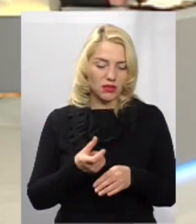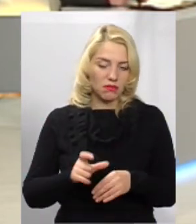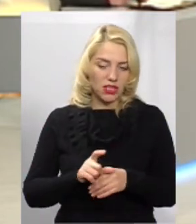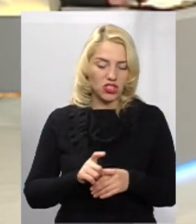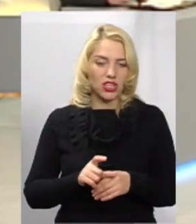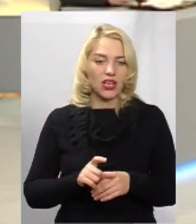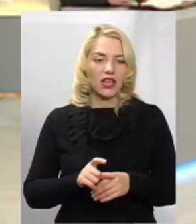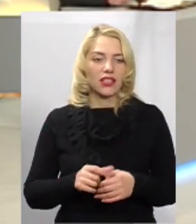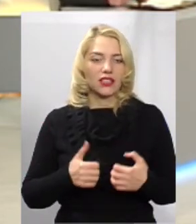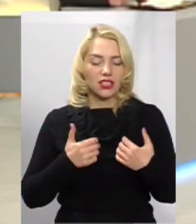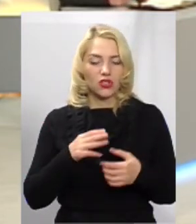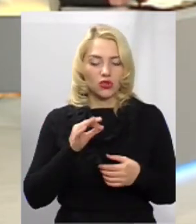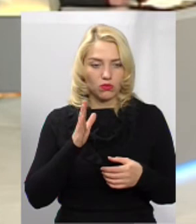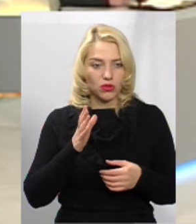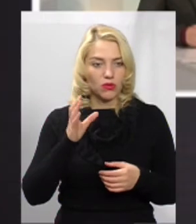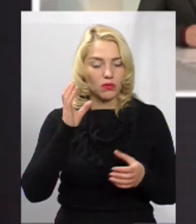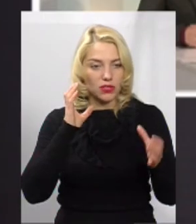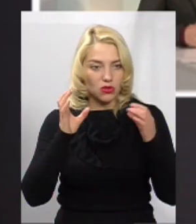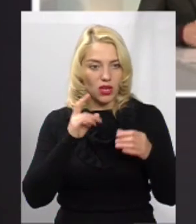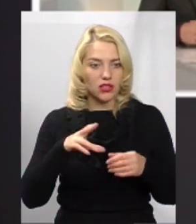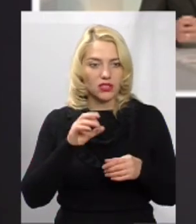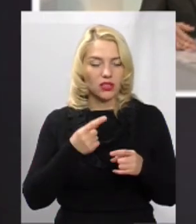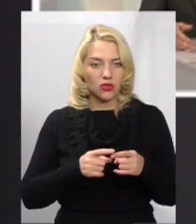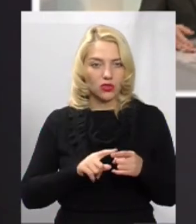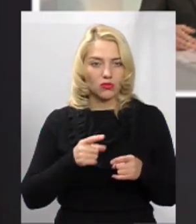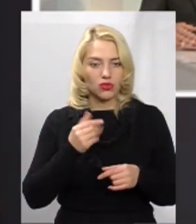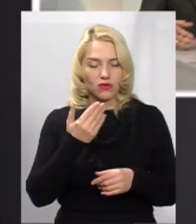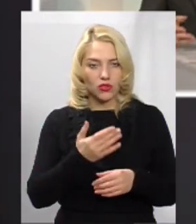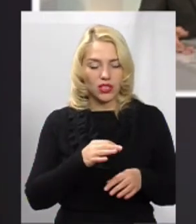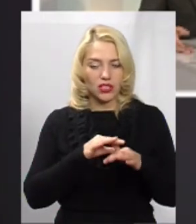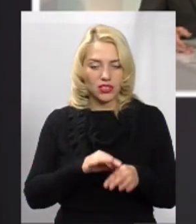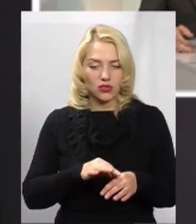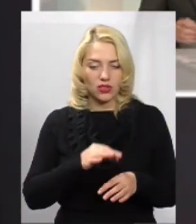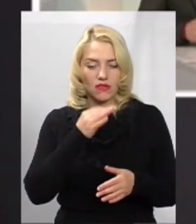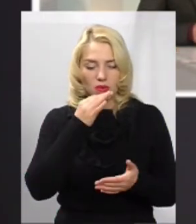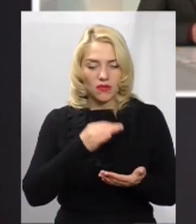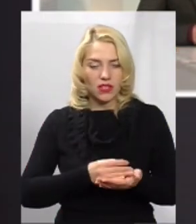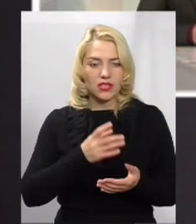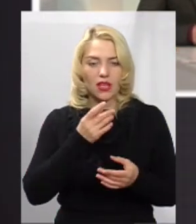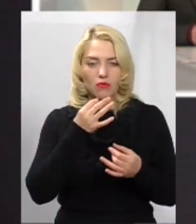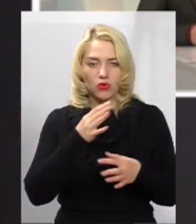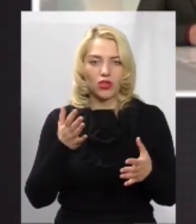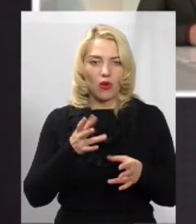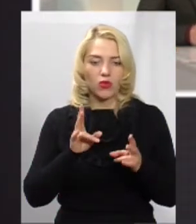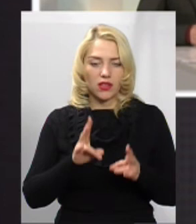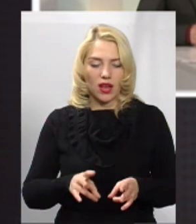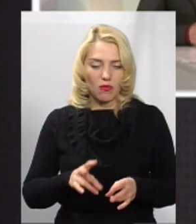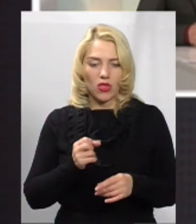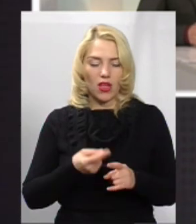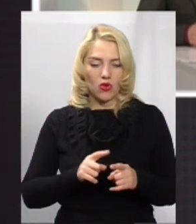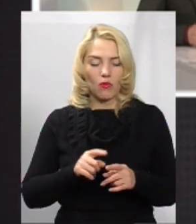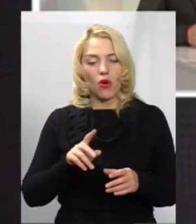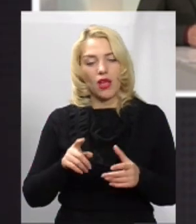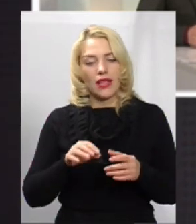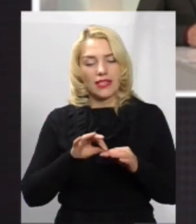то безпосередньо ми будемо прислухатися до нього, адже вони несуть відповідальність. За будь-яку травму на ньому несе або начальник ЖЕКа